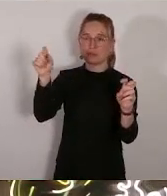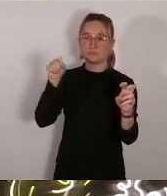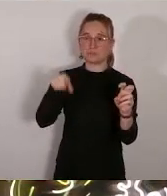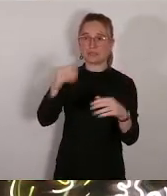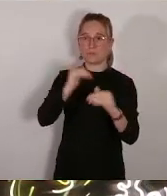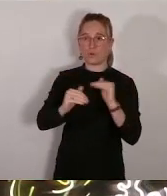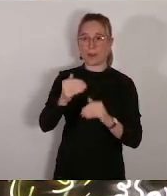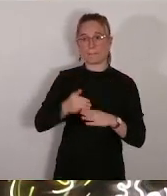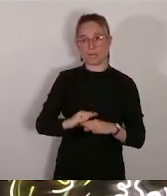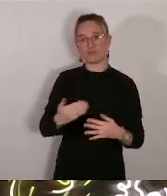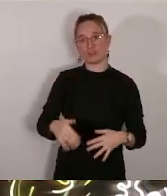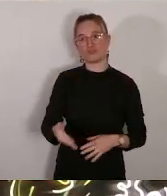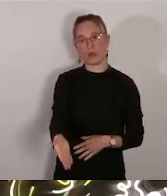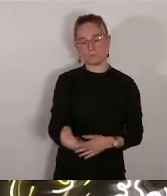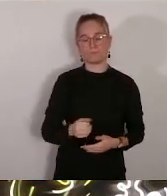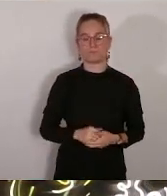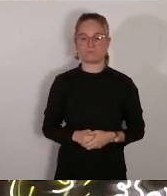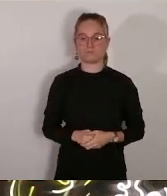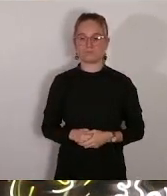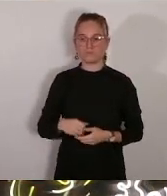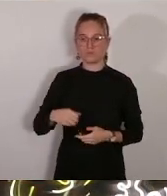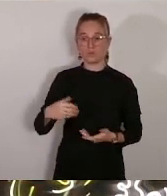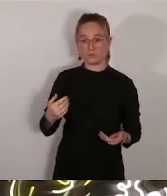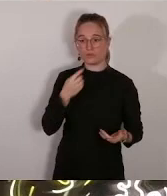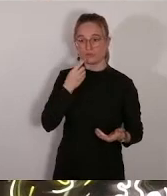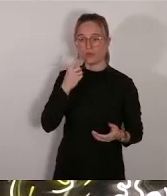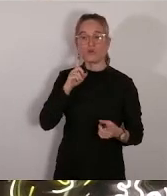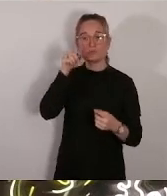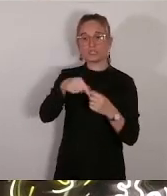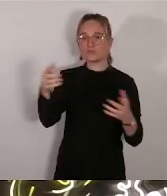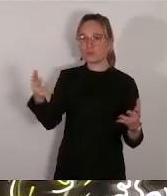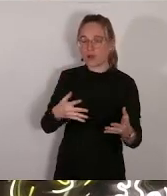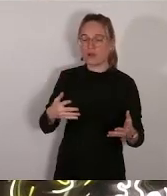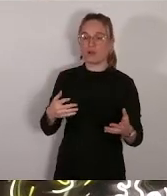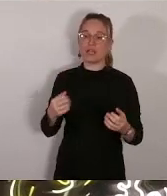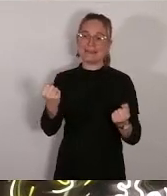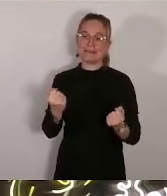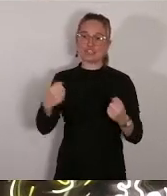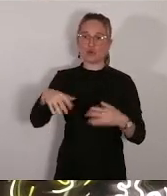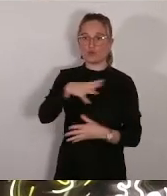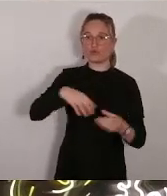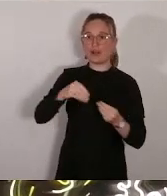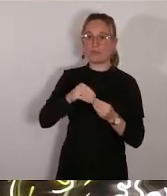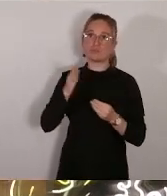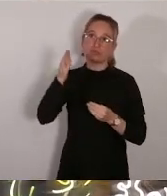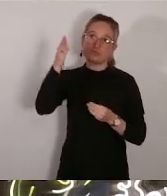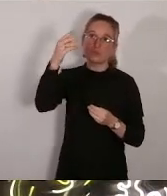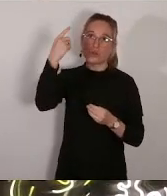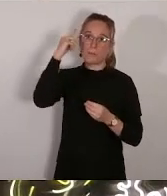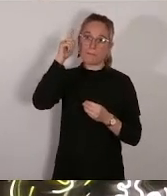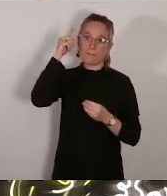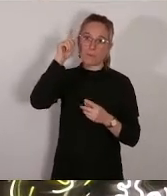partir de sources renouvelables d'ici 2030. Cela équivaut à une production annuelle de